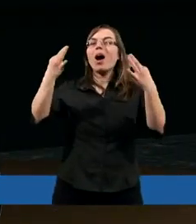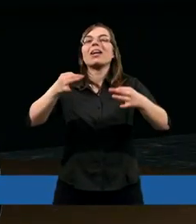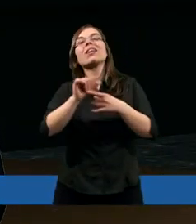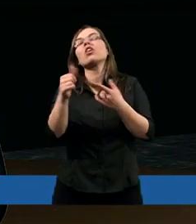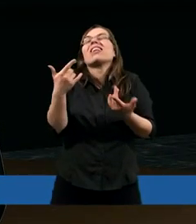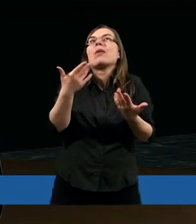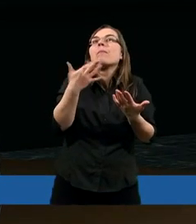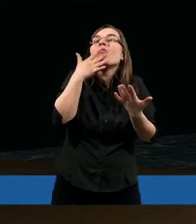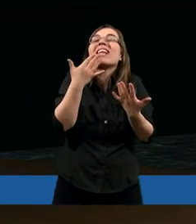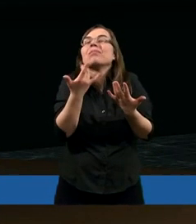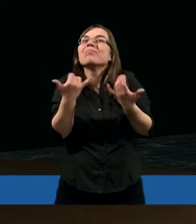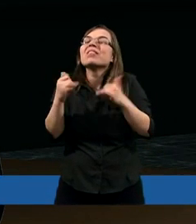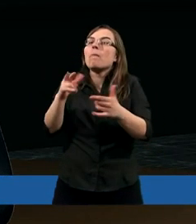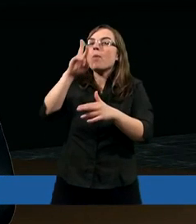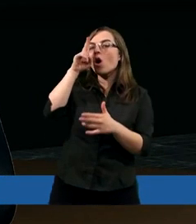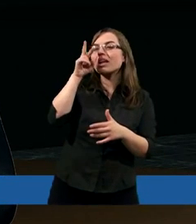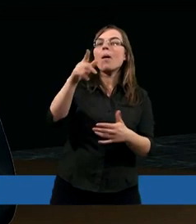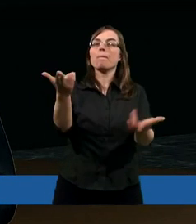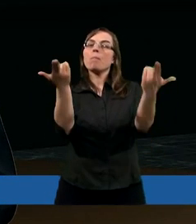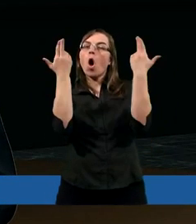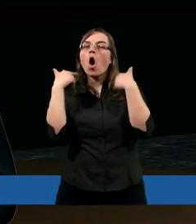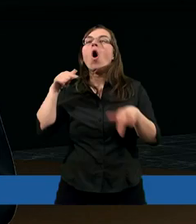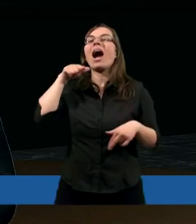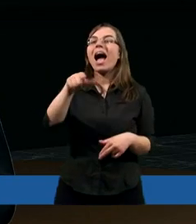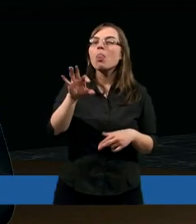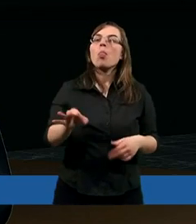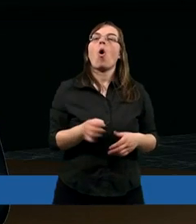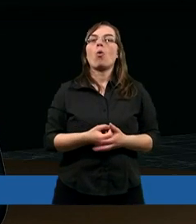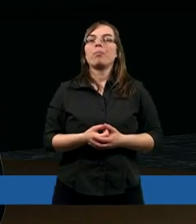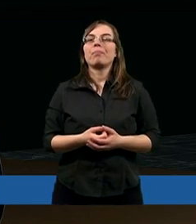niemodne pojęcie, bo pokora to